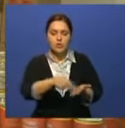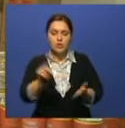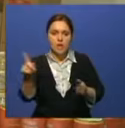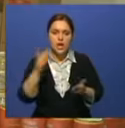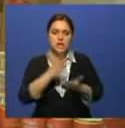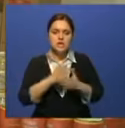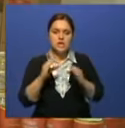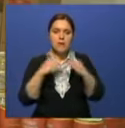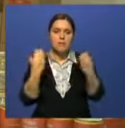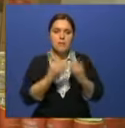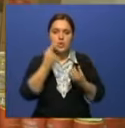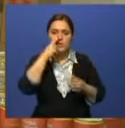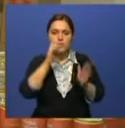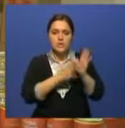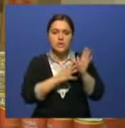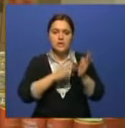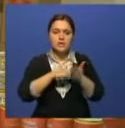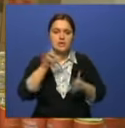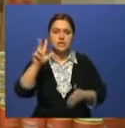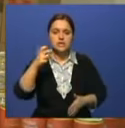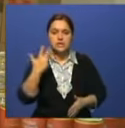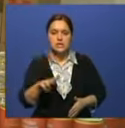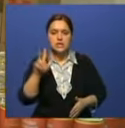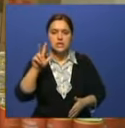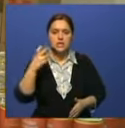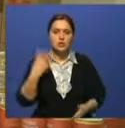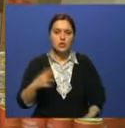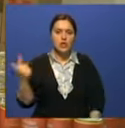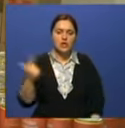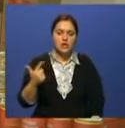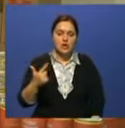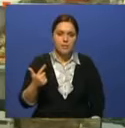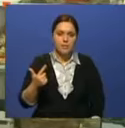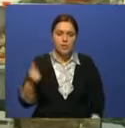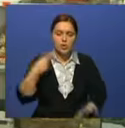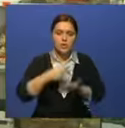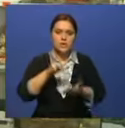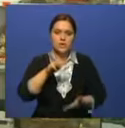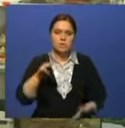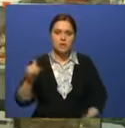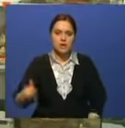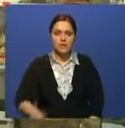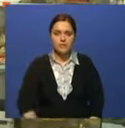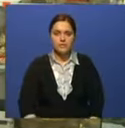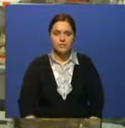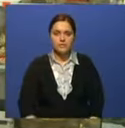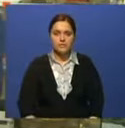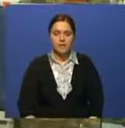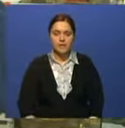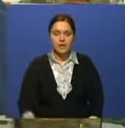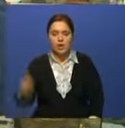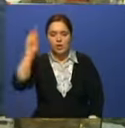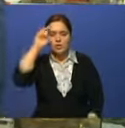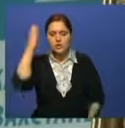банку. Банк номер 9, объемом 338-340 грамм. Мы закупаем в Тимиртаусе. За счет государственной поддержки фермерам